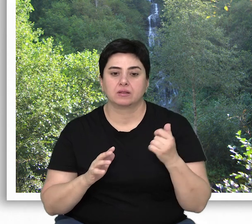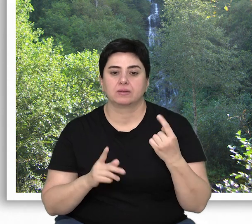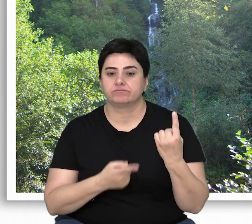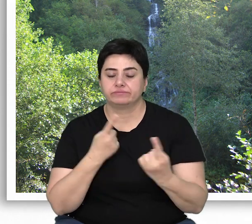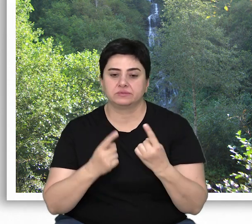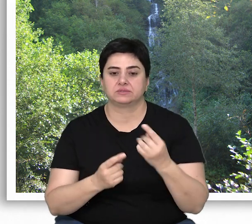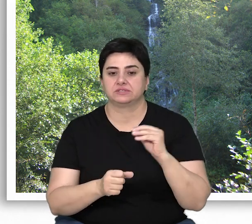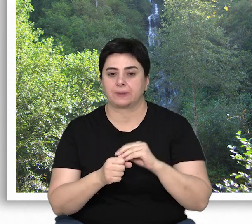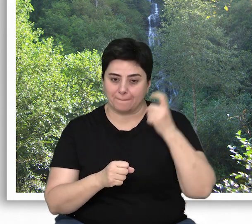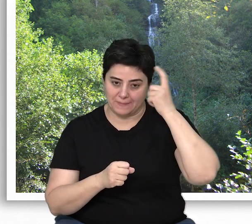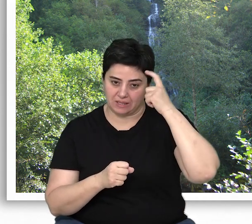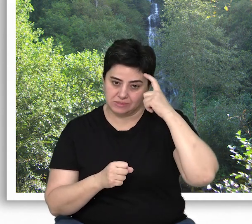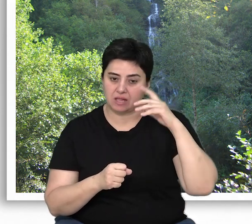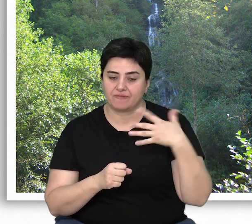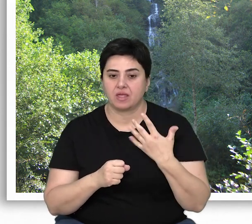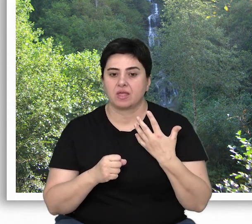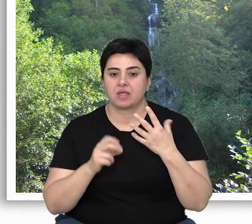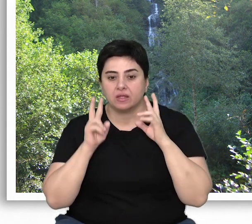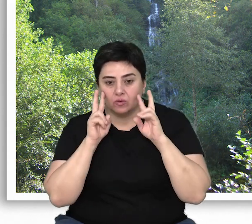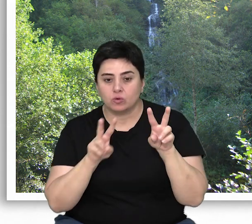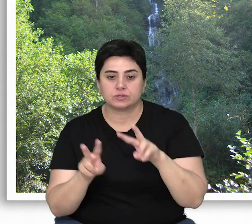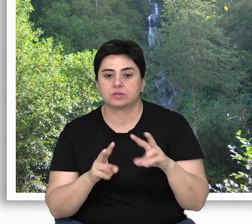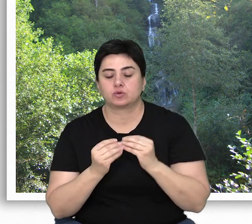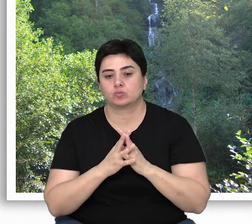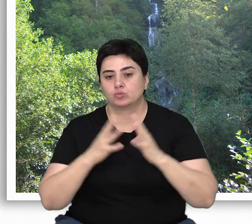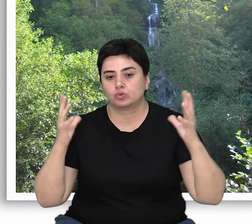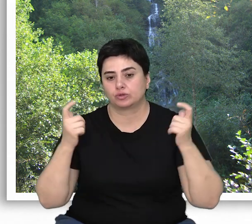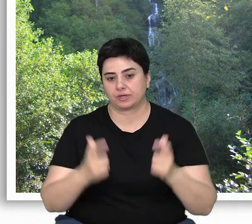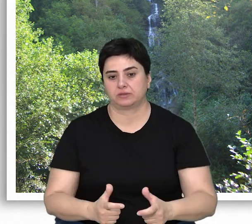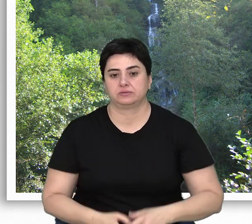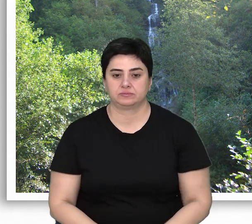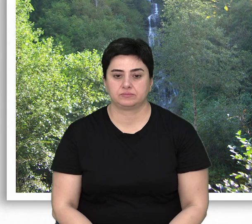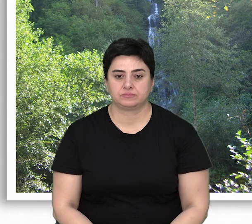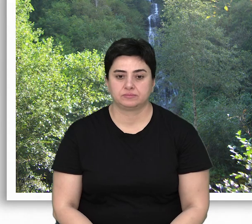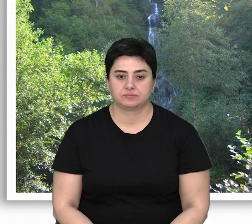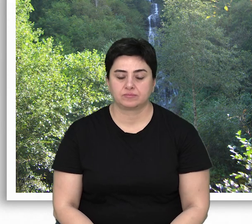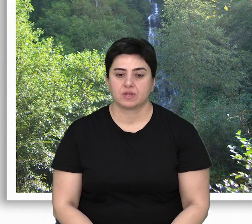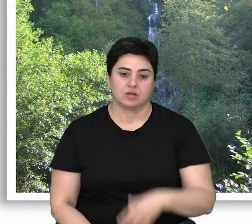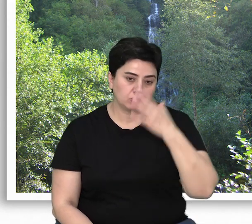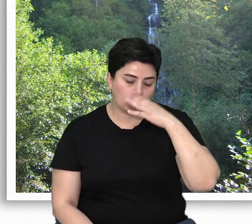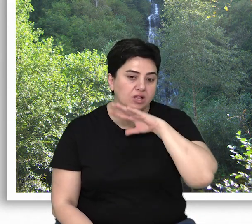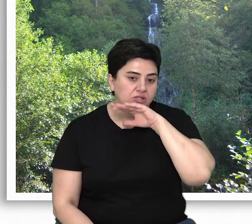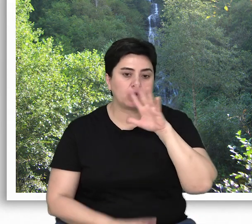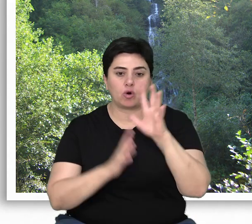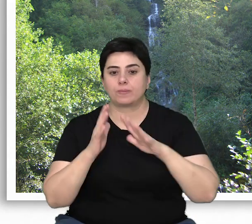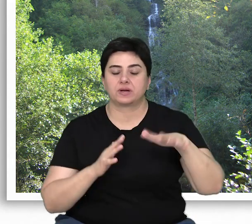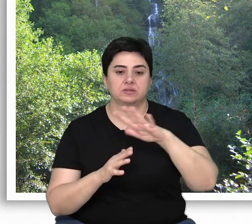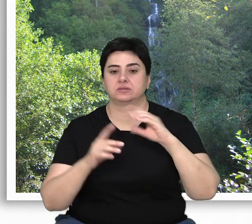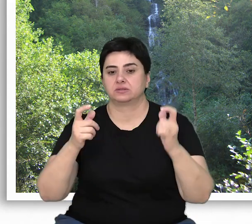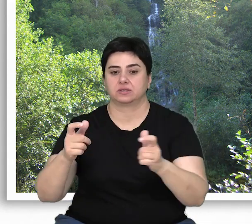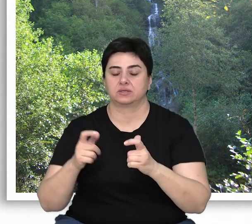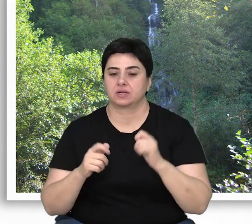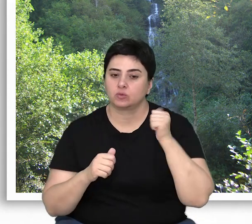nadir türlerle hem bilimsel hem de estetik açıdan eşsiz ekosistemlerdir. Doğal yaşlı ormanların